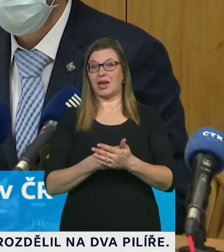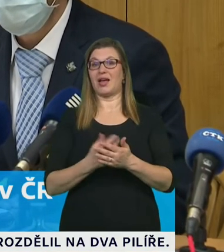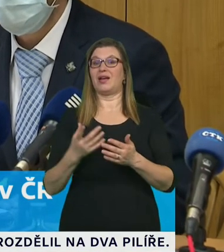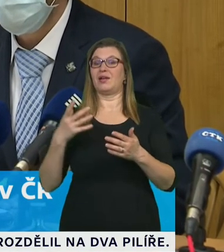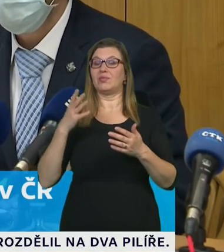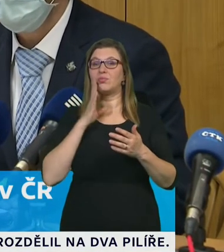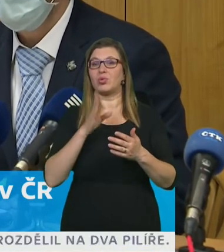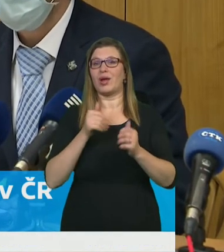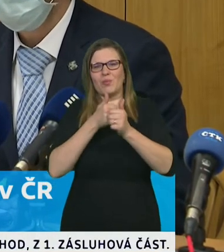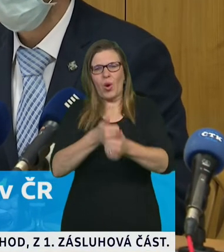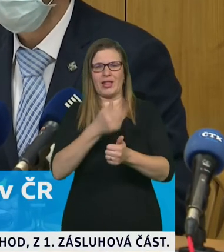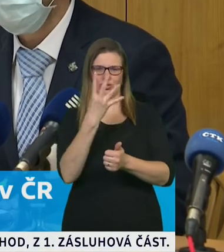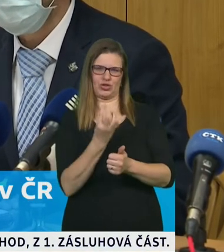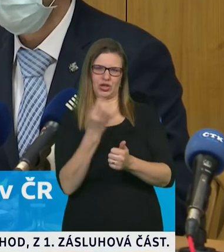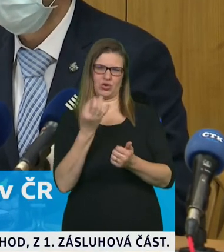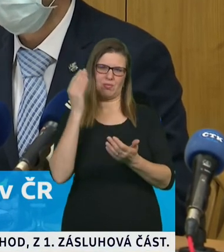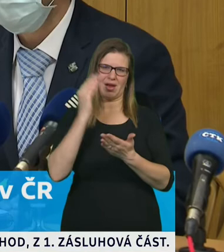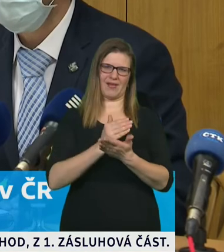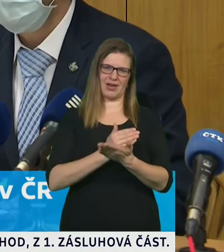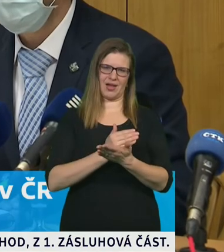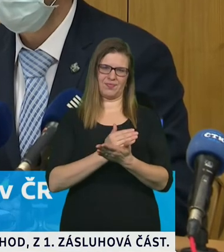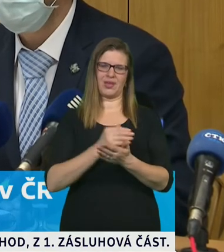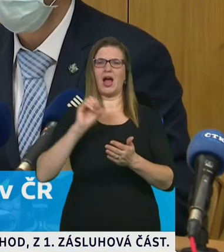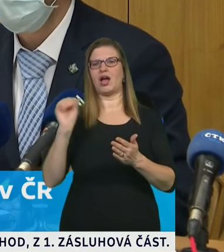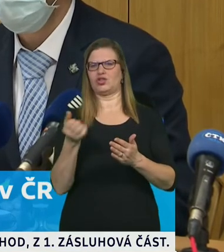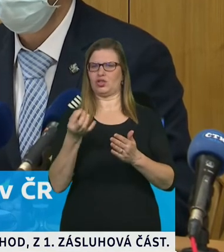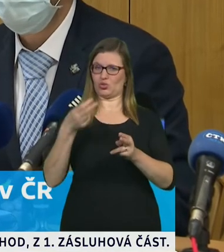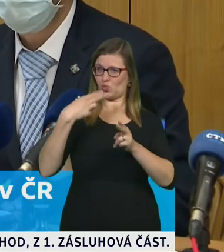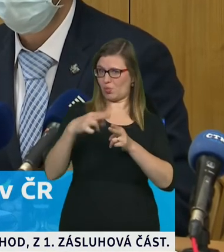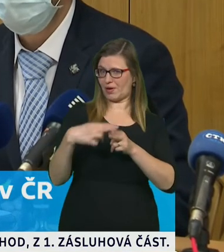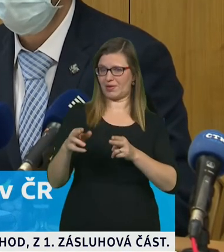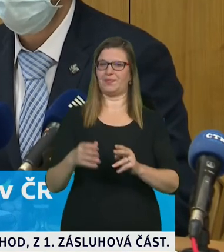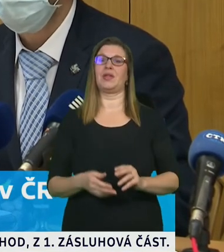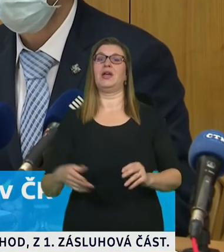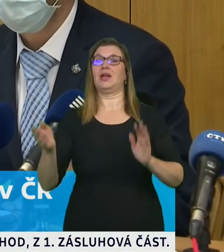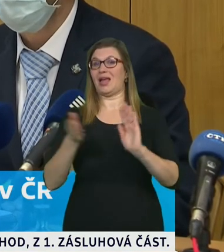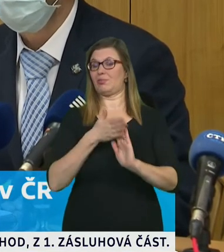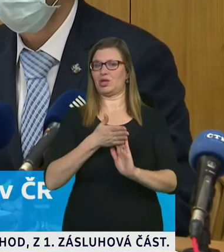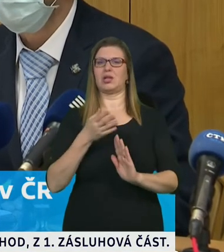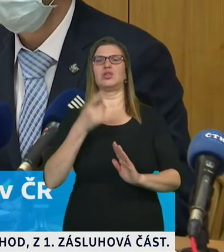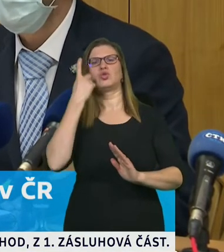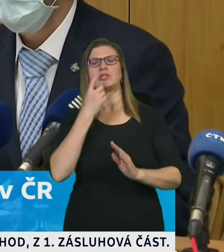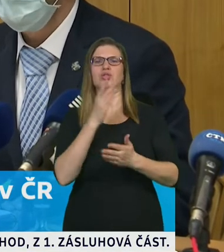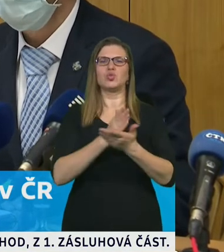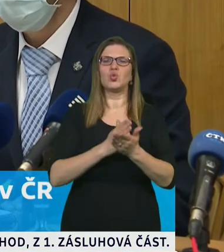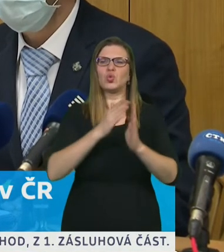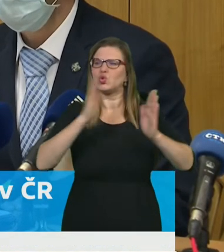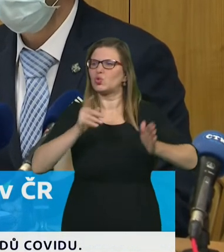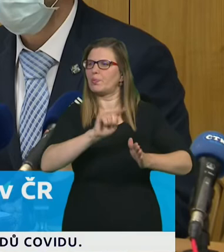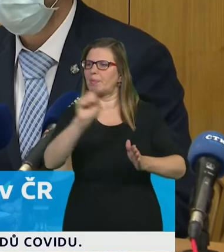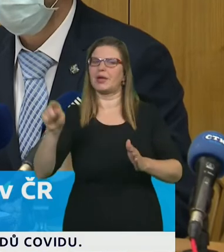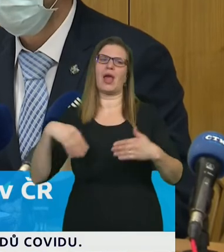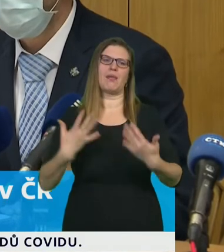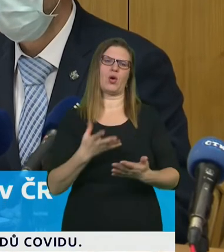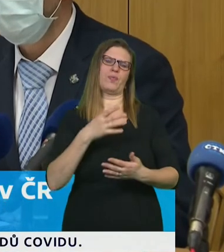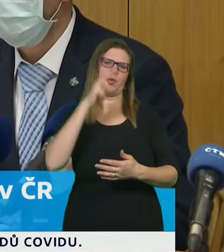systému jednou z nich je to že máme testování v domovech seniorů a sociálních služeb a tudíž nebudeme